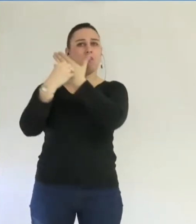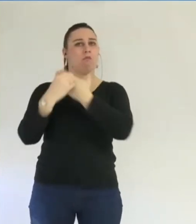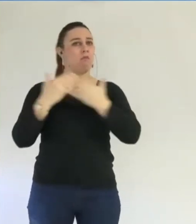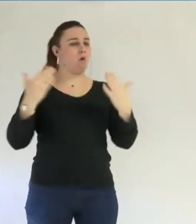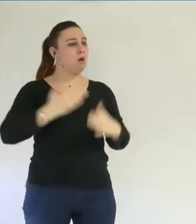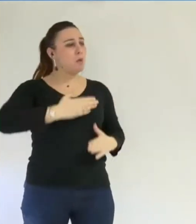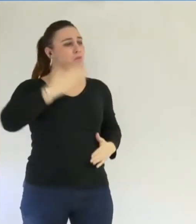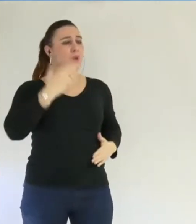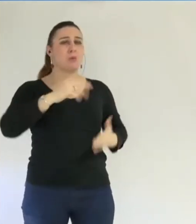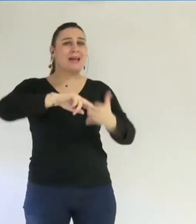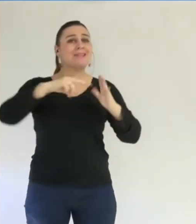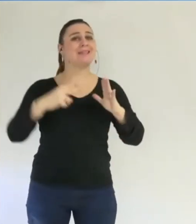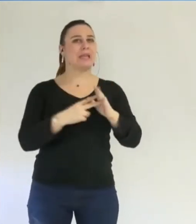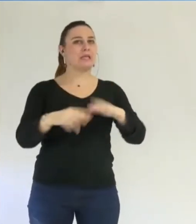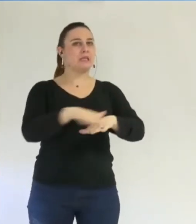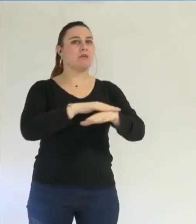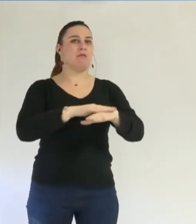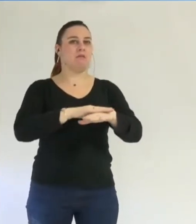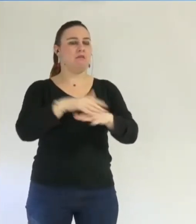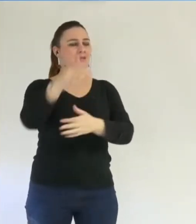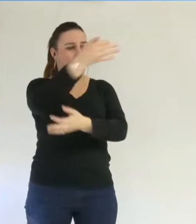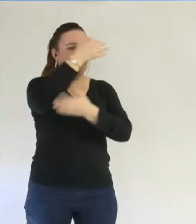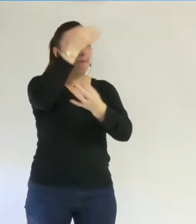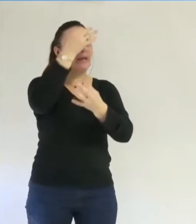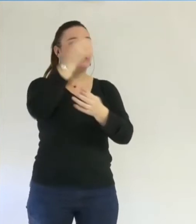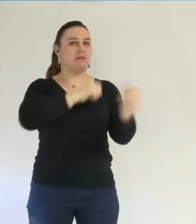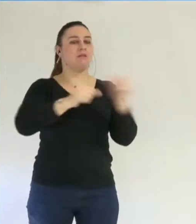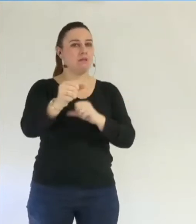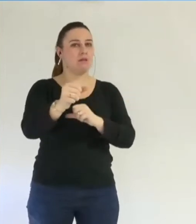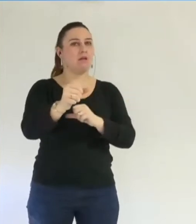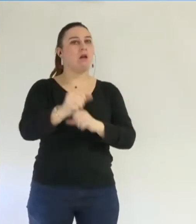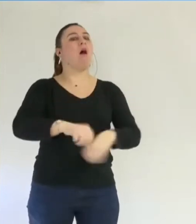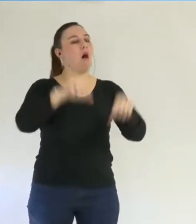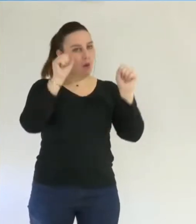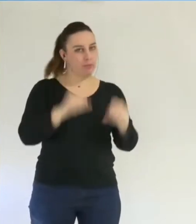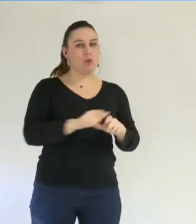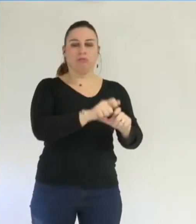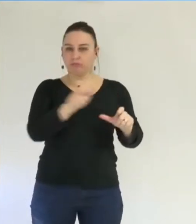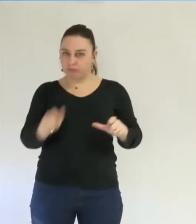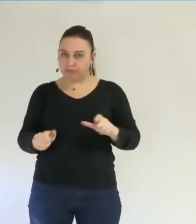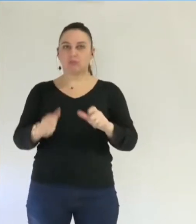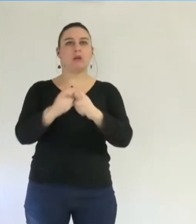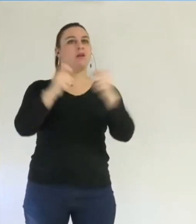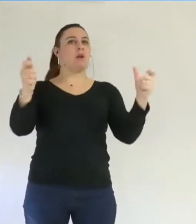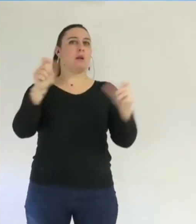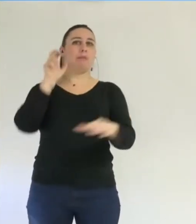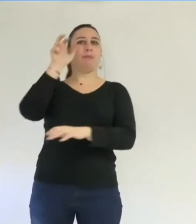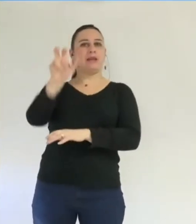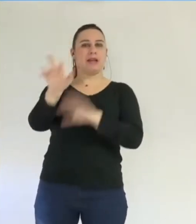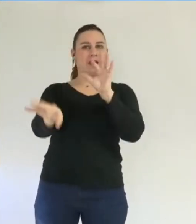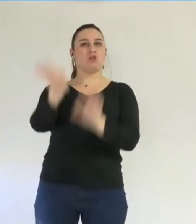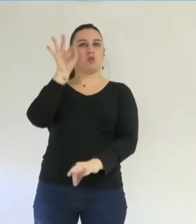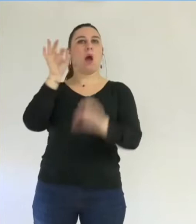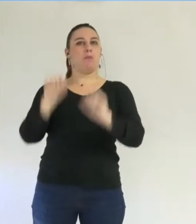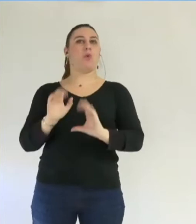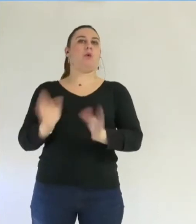raisons techniques extrêmement précises qui permettaient de choisir un prestataire déterminé. Il